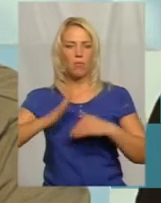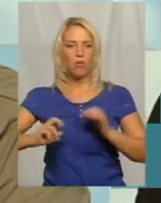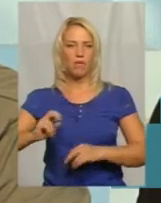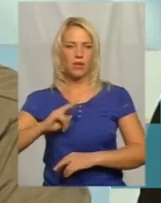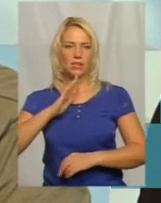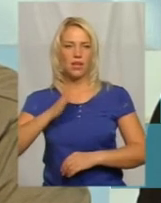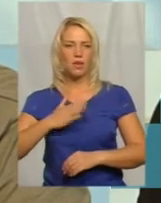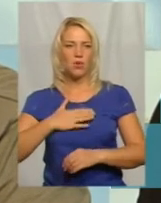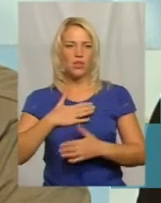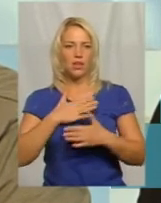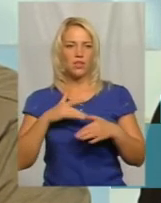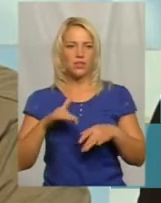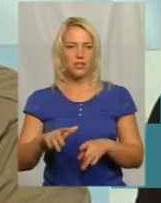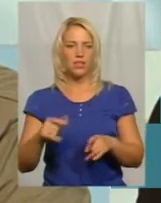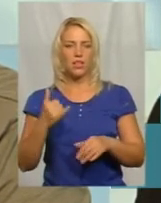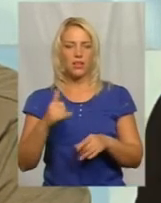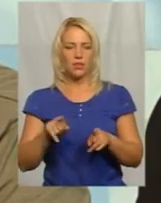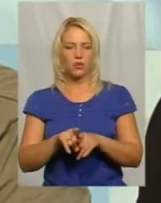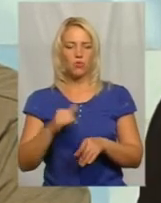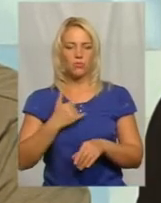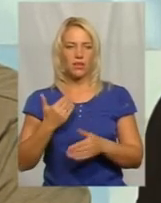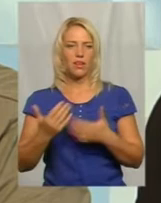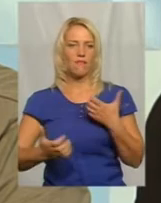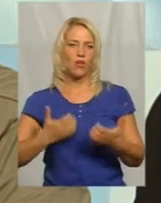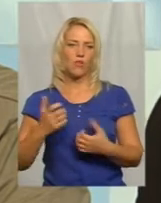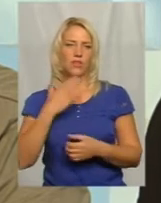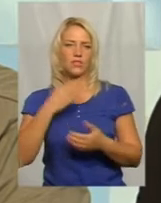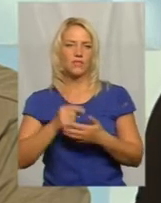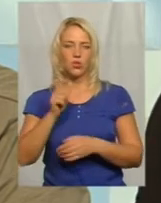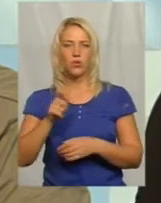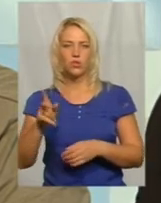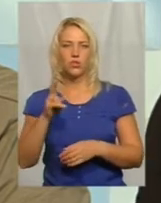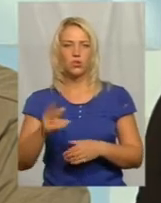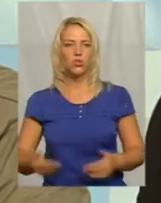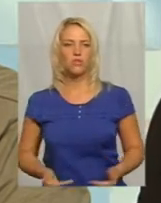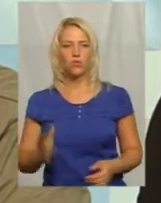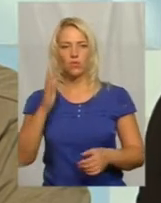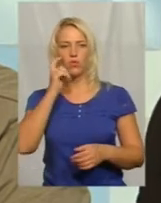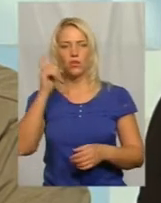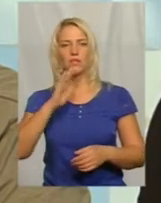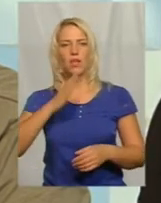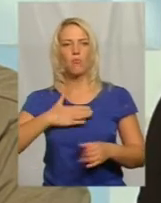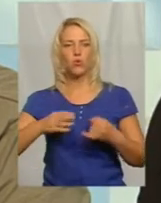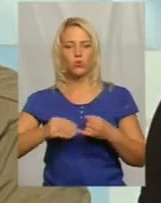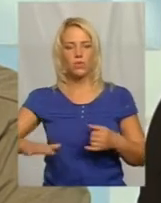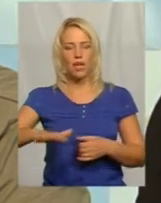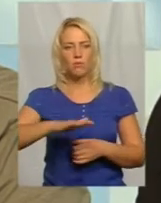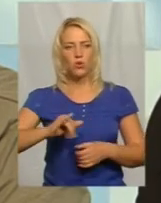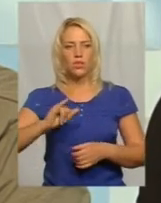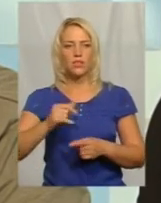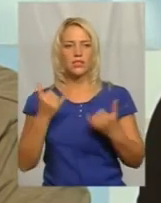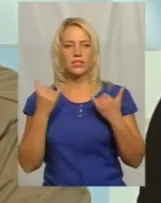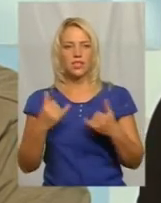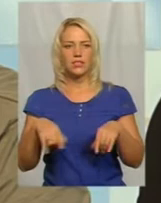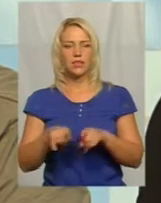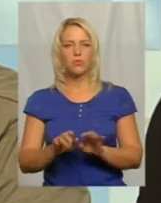я люблю. А також в мене є хвилювання за своїх людей, які живуть в Україні, за мою землю. І зараз, в такій